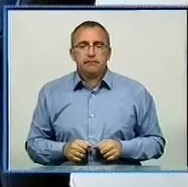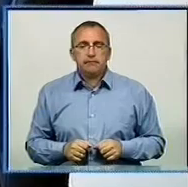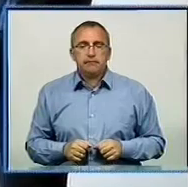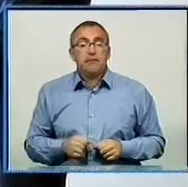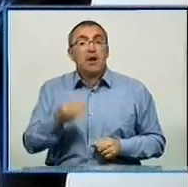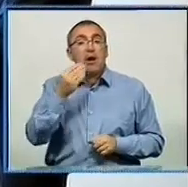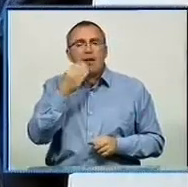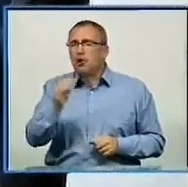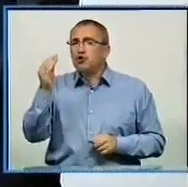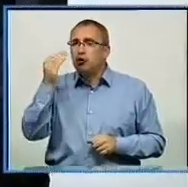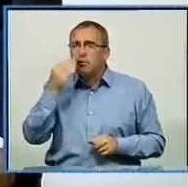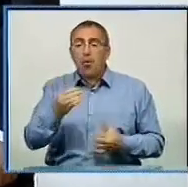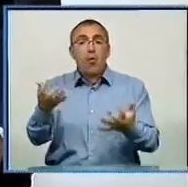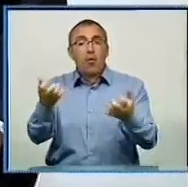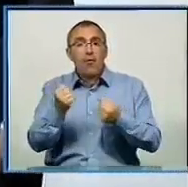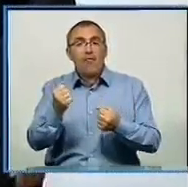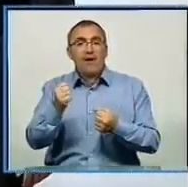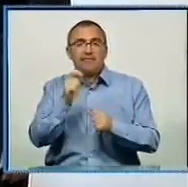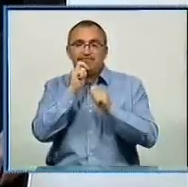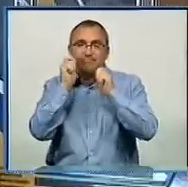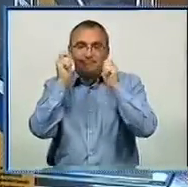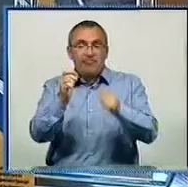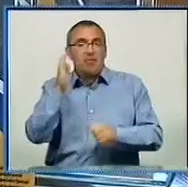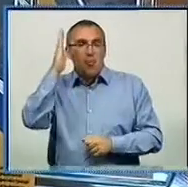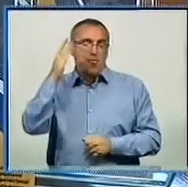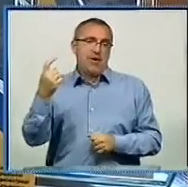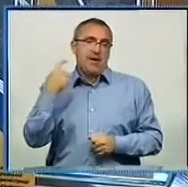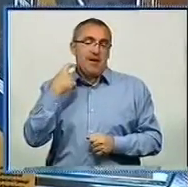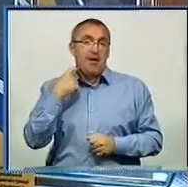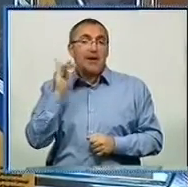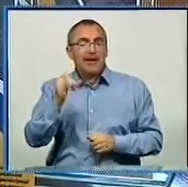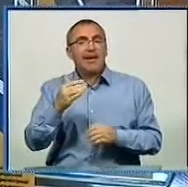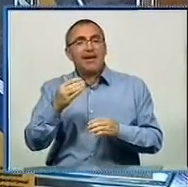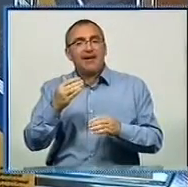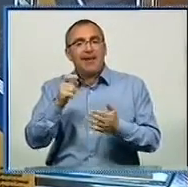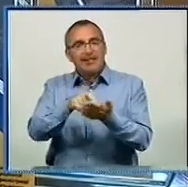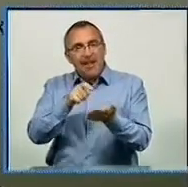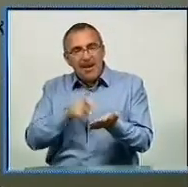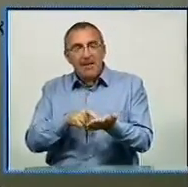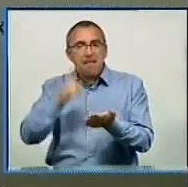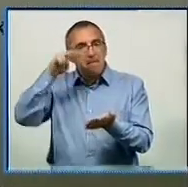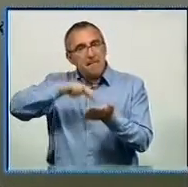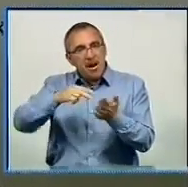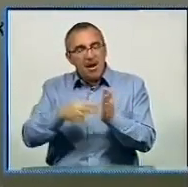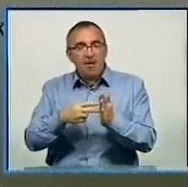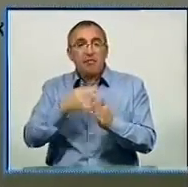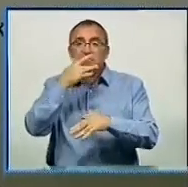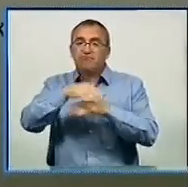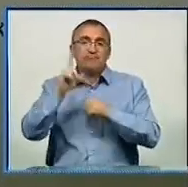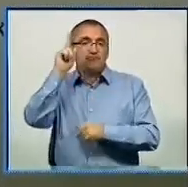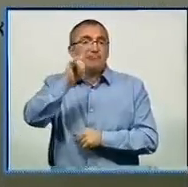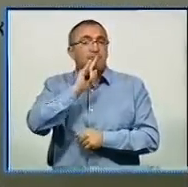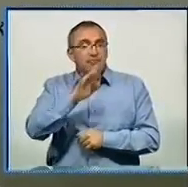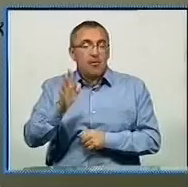Кращі з кращих отримали від знаку голови майбутнє Кіровоградщини, а потім ділились планами на майбутнє. Закордон я не поїду, я буду